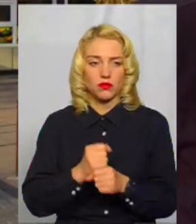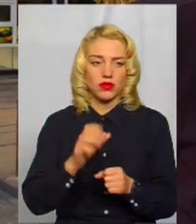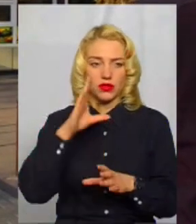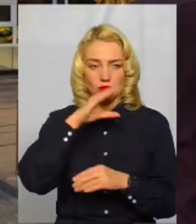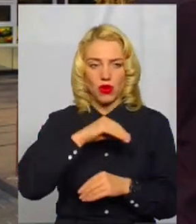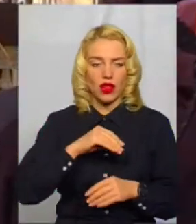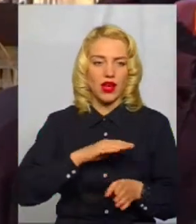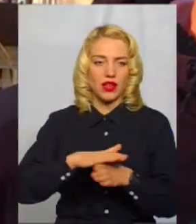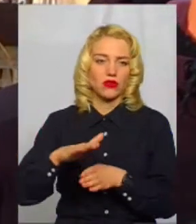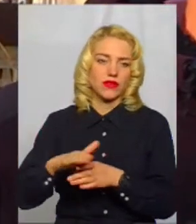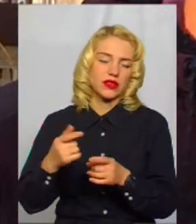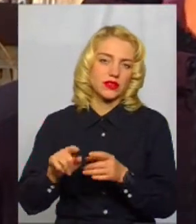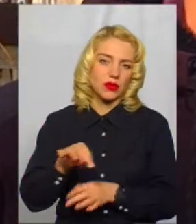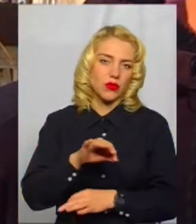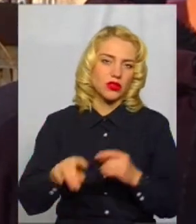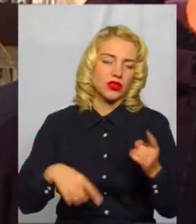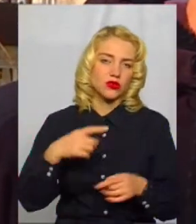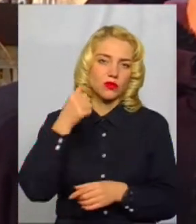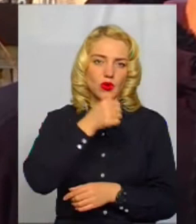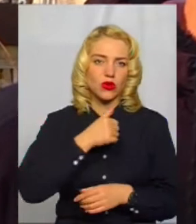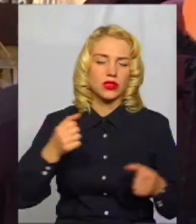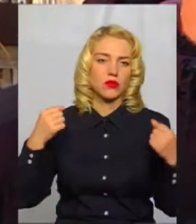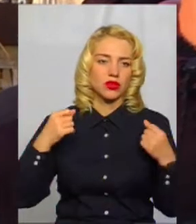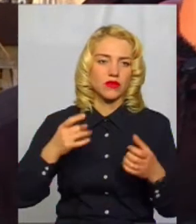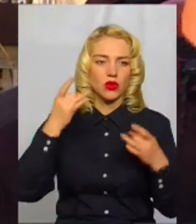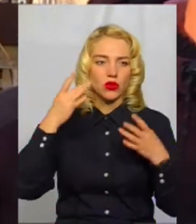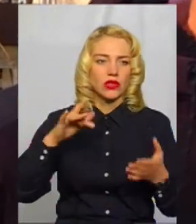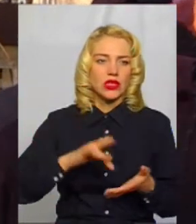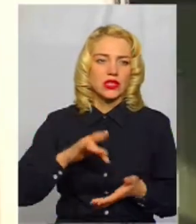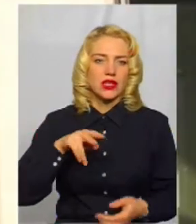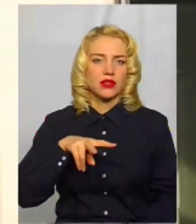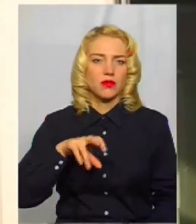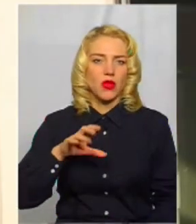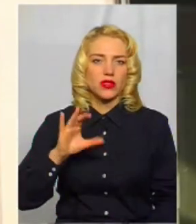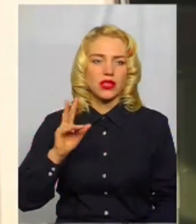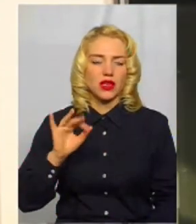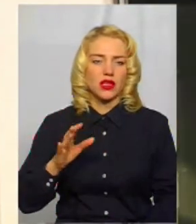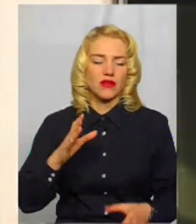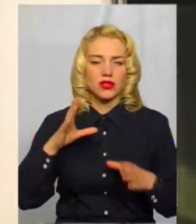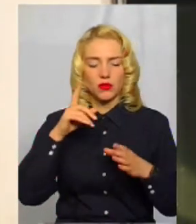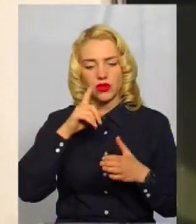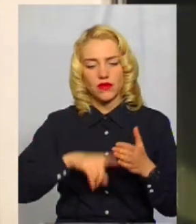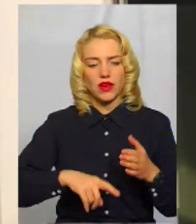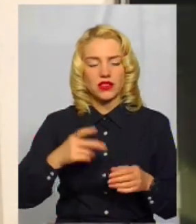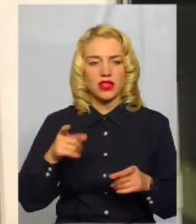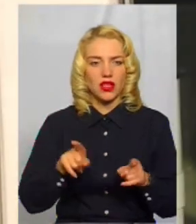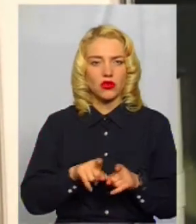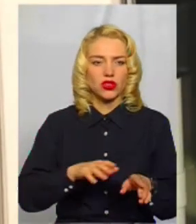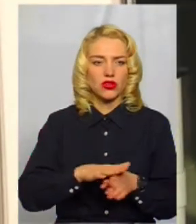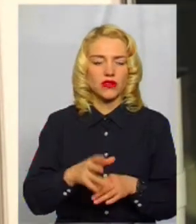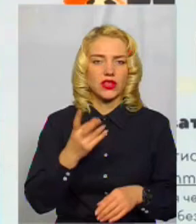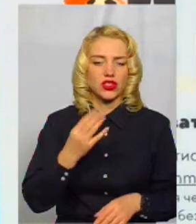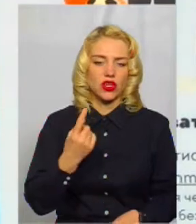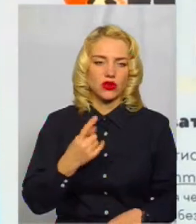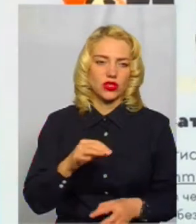ці проєкти. Наступного року спортивно-культурний центр «Плоскирів» сподівається також реалізувати ще один проєкт, каже Роман